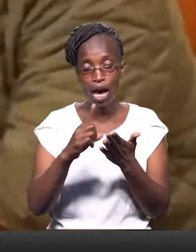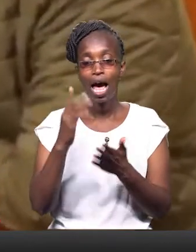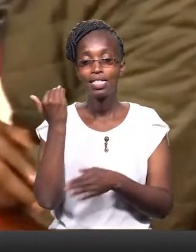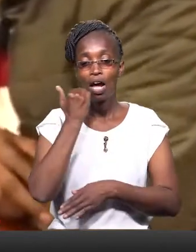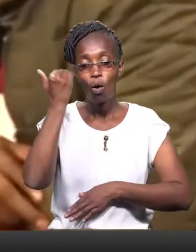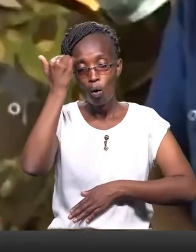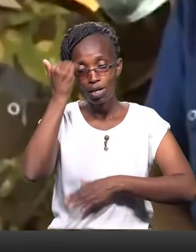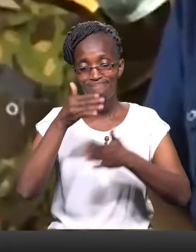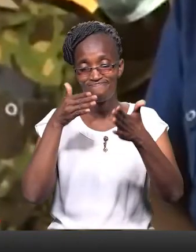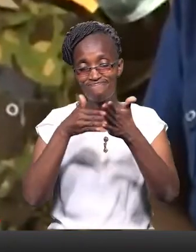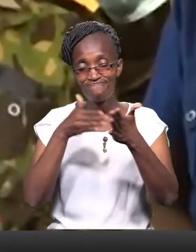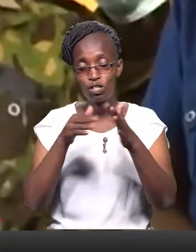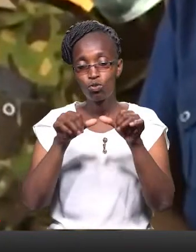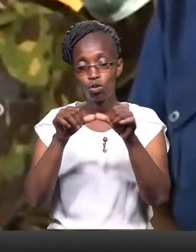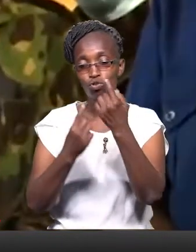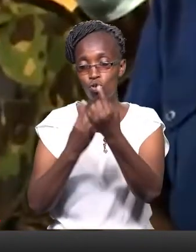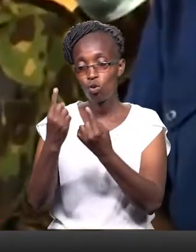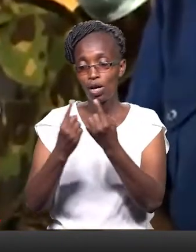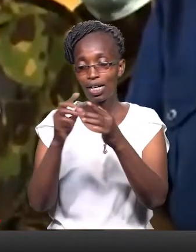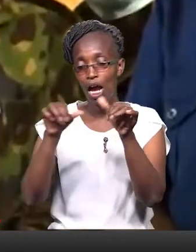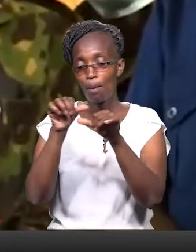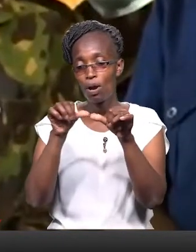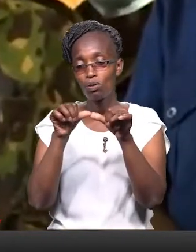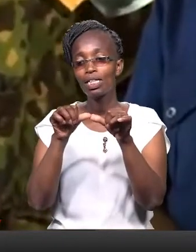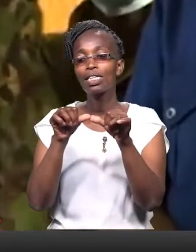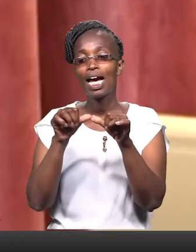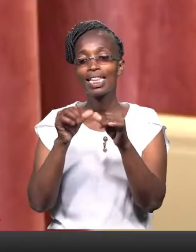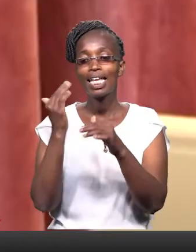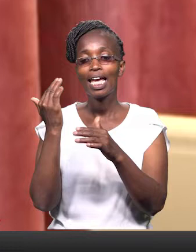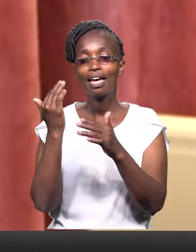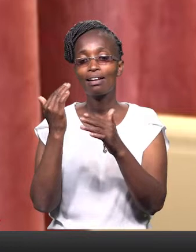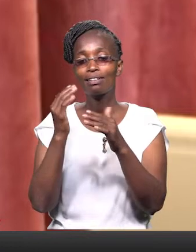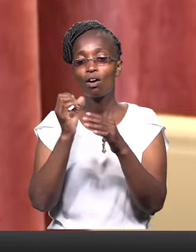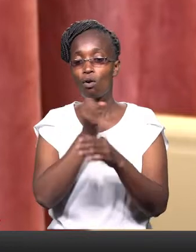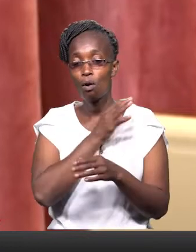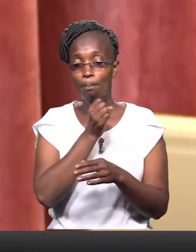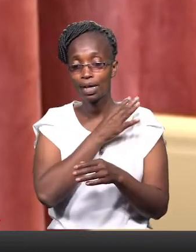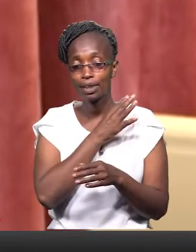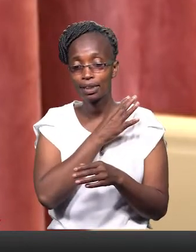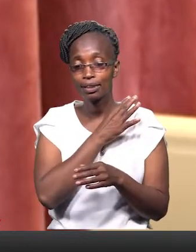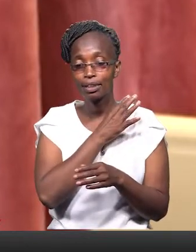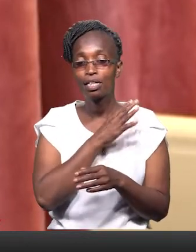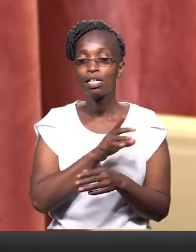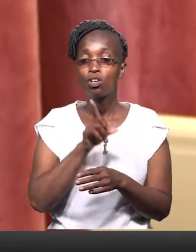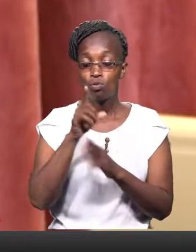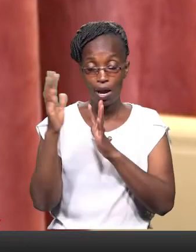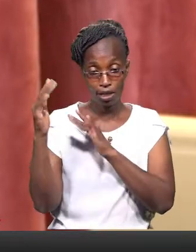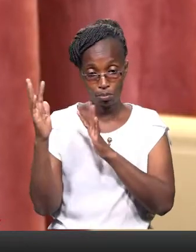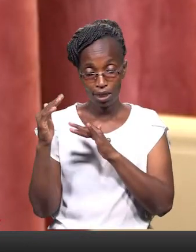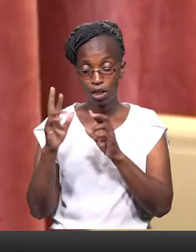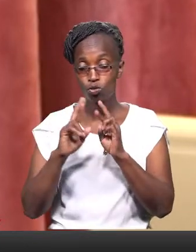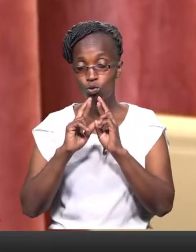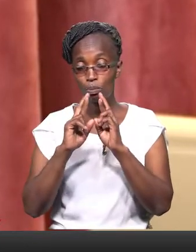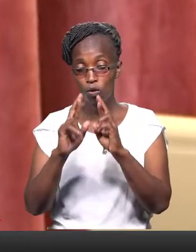kawiki huku maakama ikimzuia kuzungumzia kesi hiyo hadharani. The Respondent to report at the CID